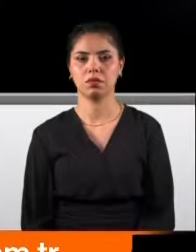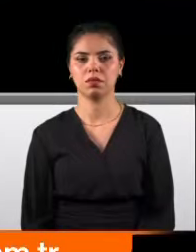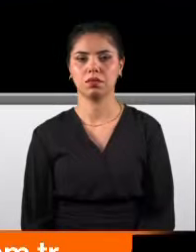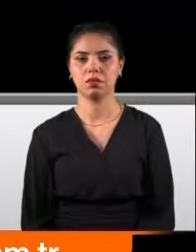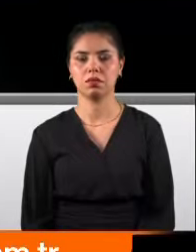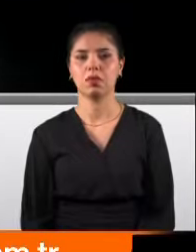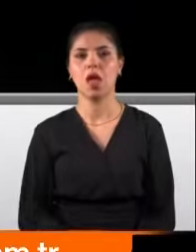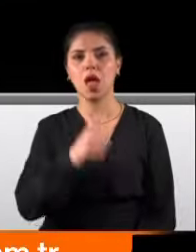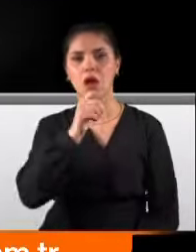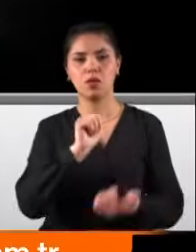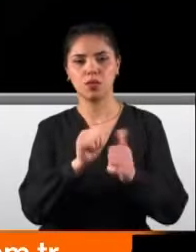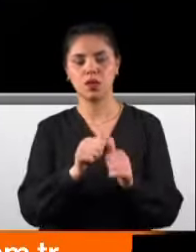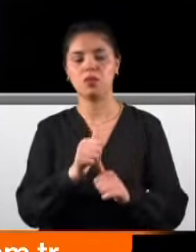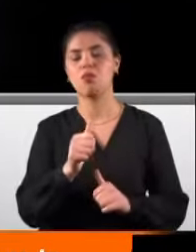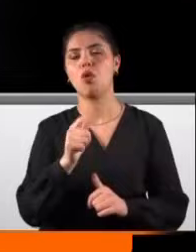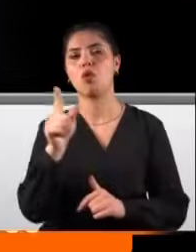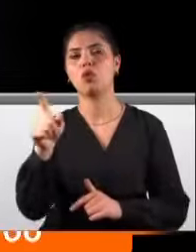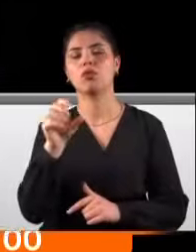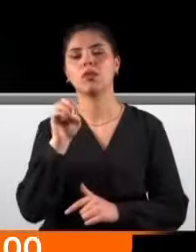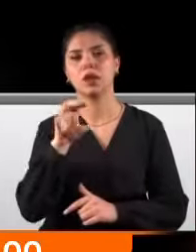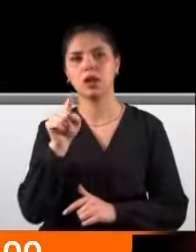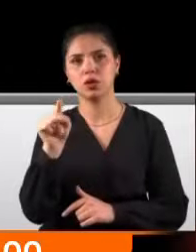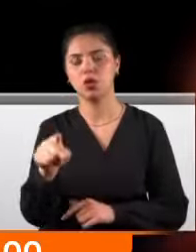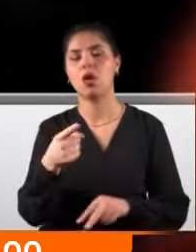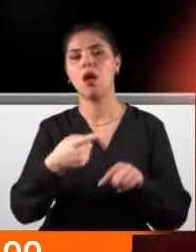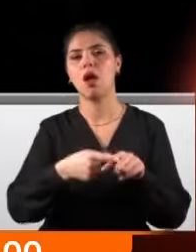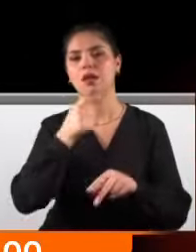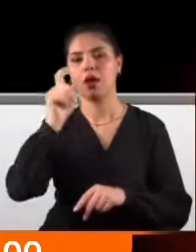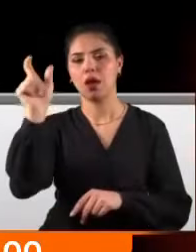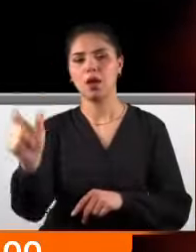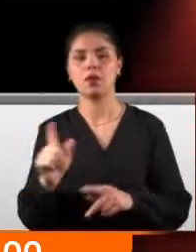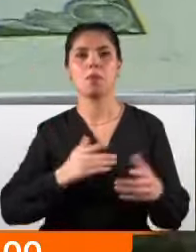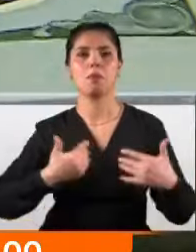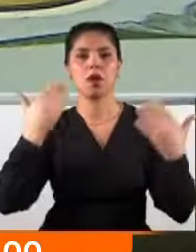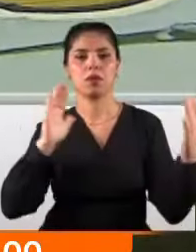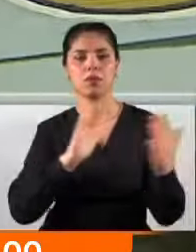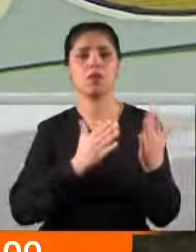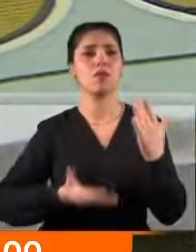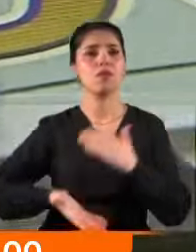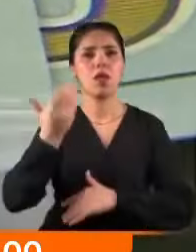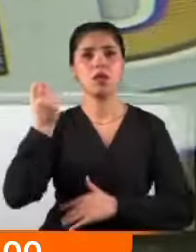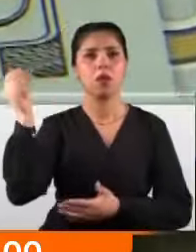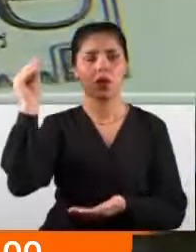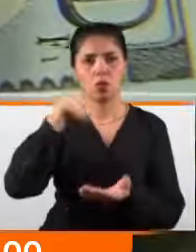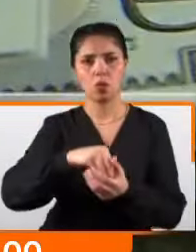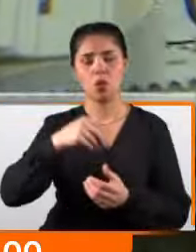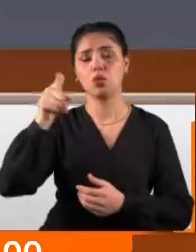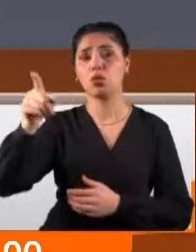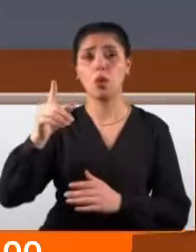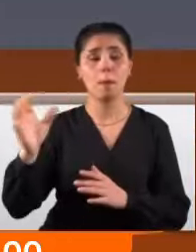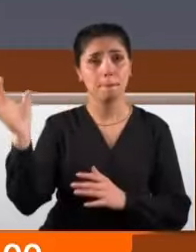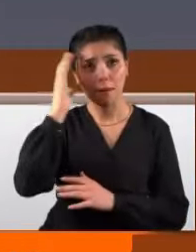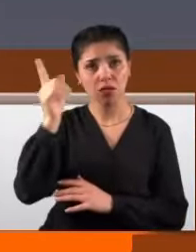Eyüp Spor Teknik Direktörü Arda Turan da hakim karşısındaydı. Fona en büyük parayı yatıran Turan kandırıldığını iddia etti.